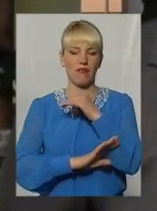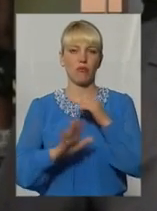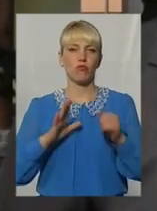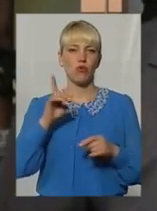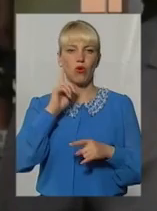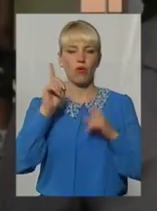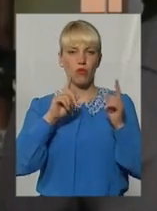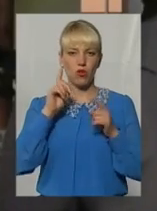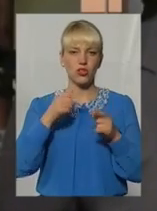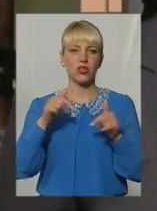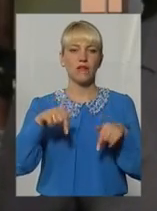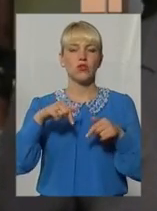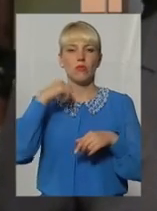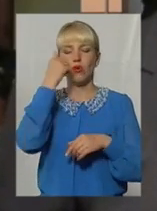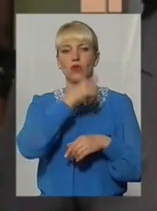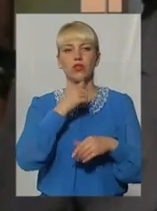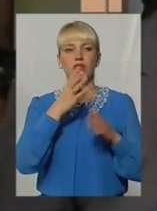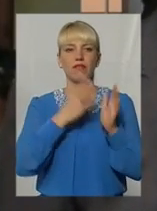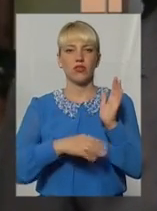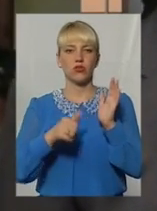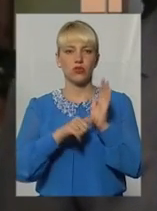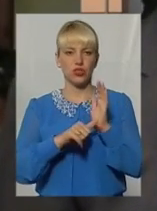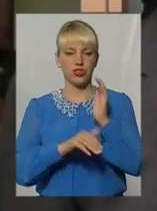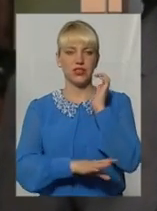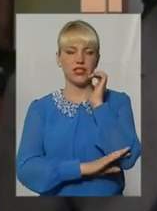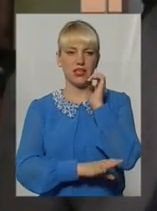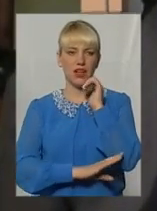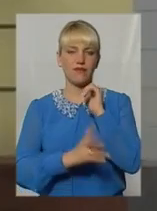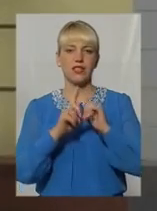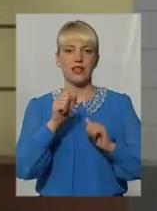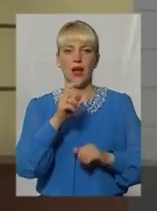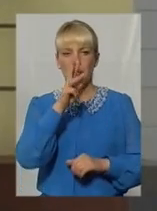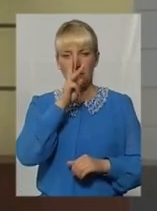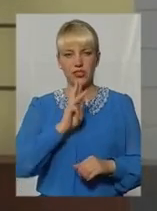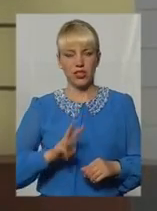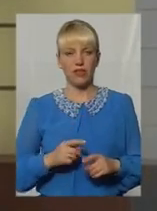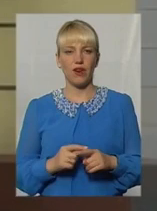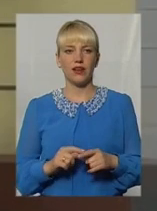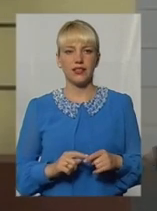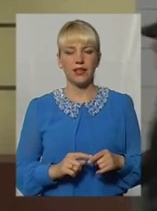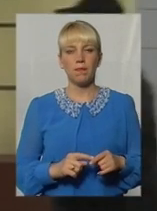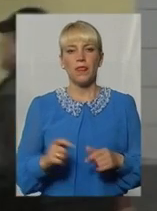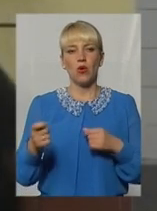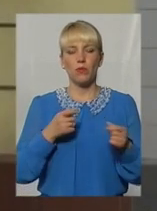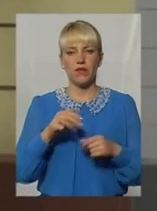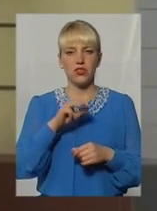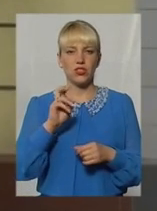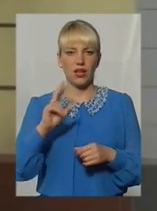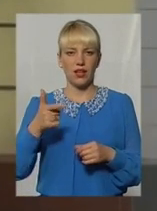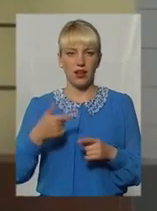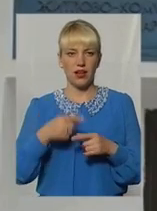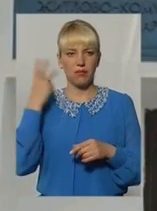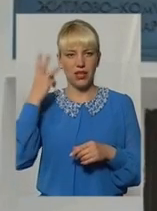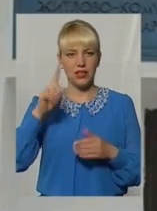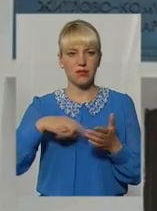А цього року 96 дерев за перший квартал. В управлінні житлово-комунального господарства Хмельницької